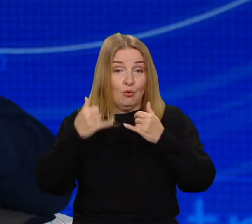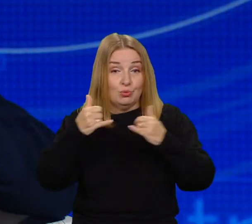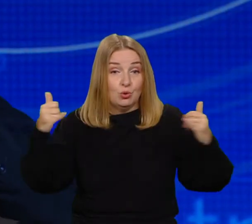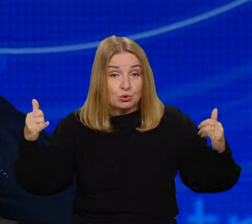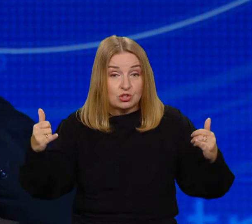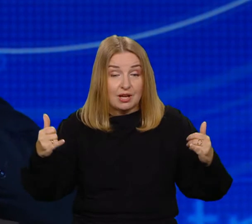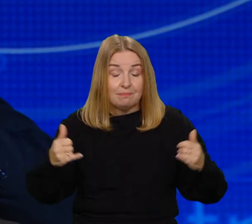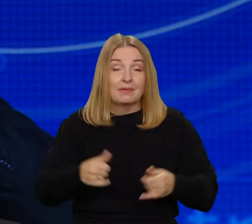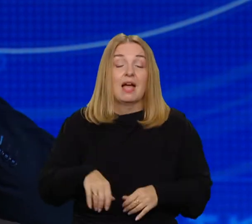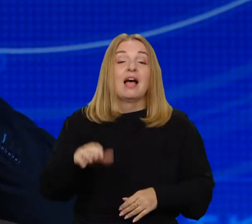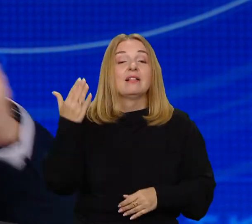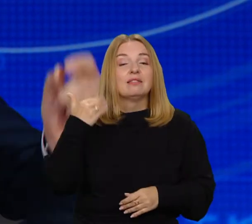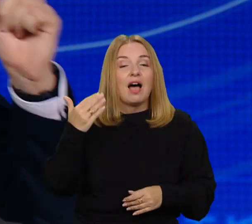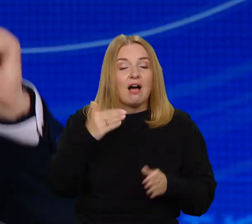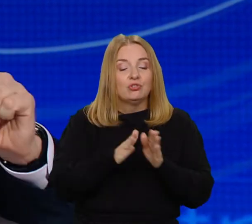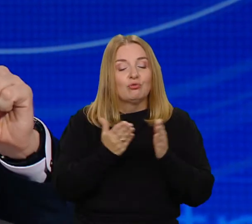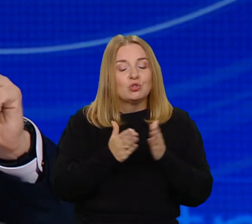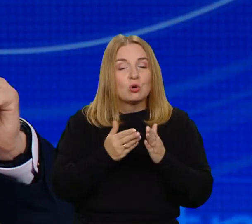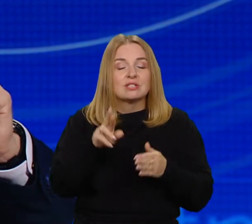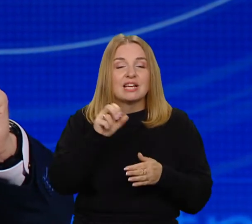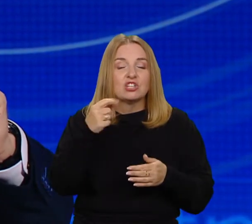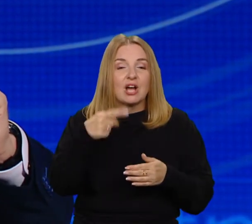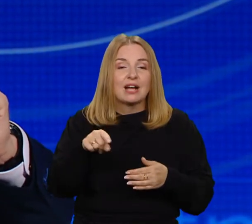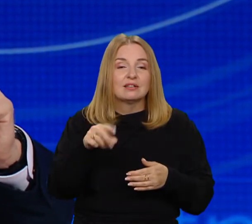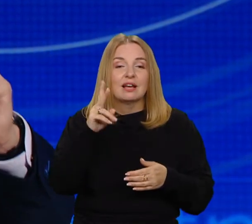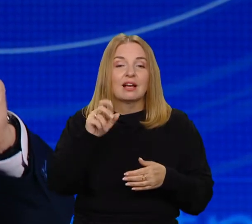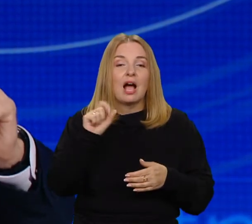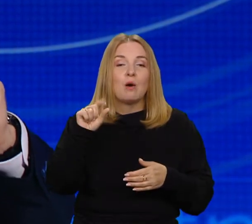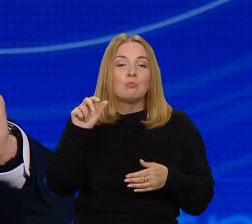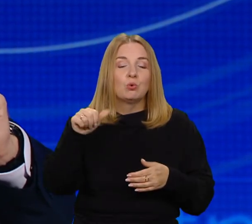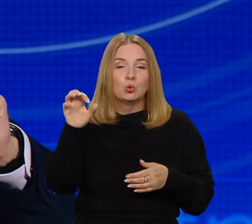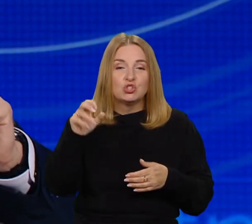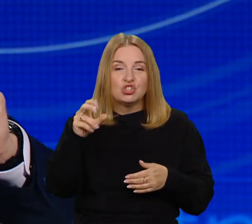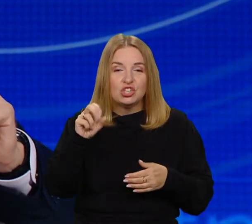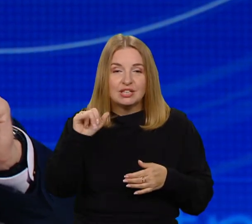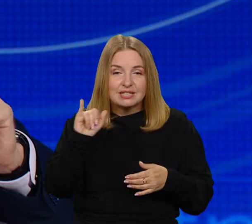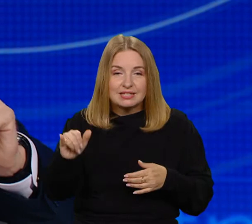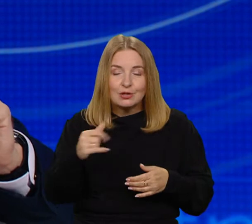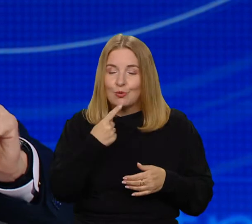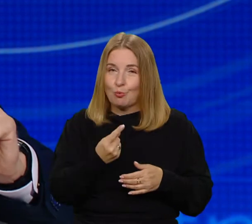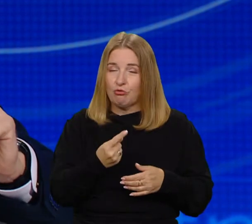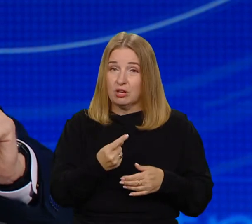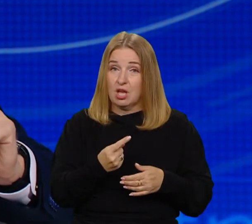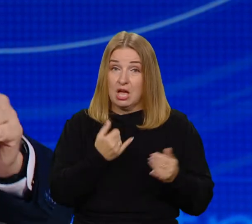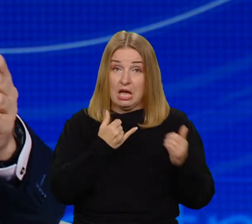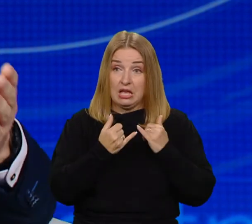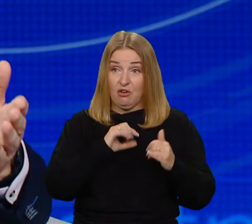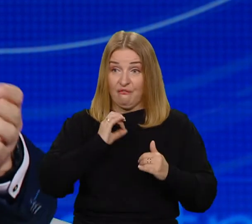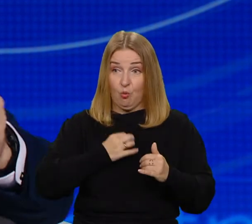napisał piękne zdanie, żeby napisać jedno własne zdanie, trzeba przeczytać tysiące cudzych.